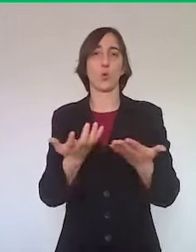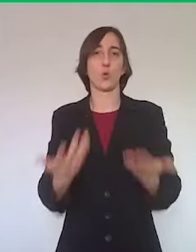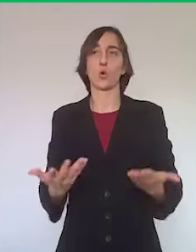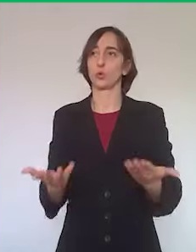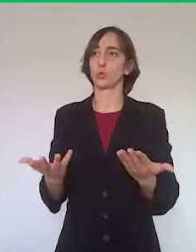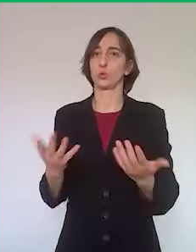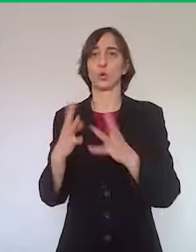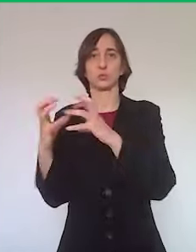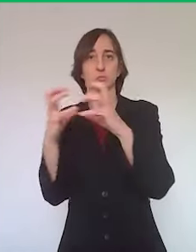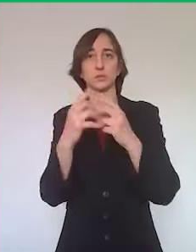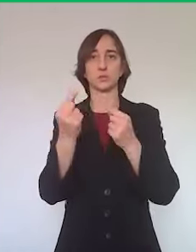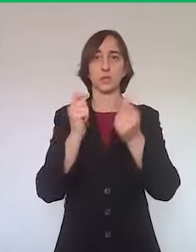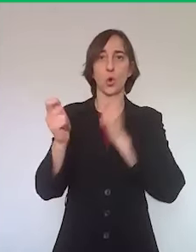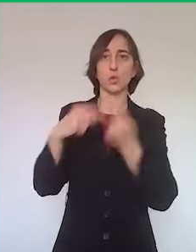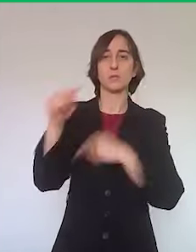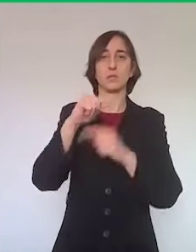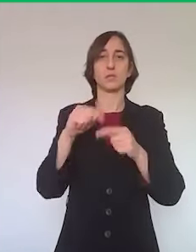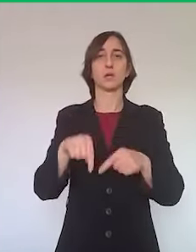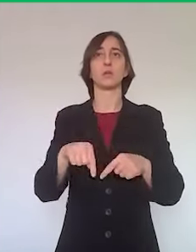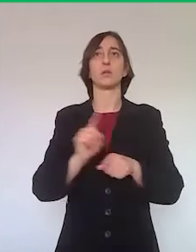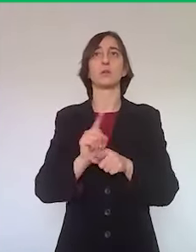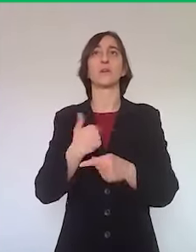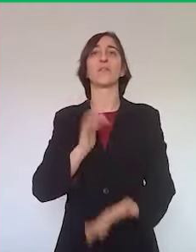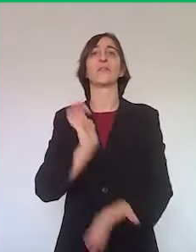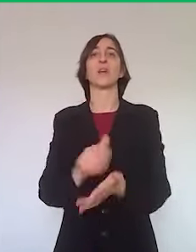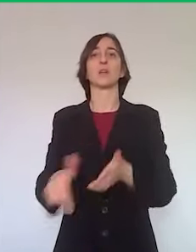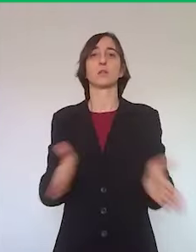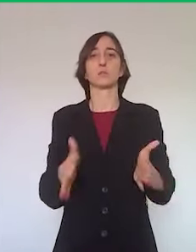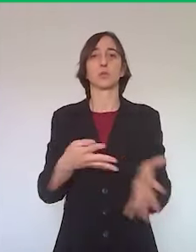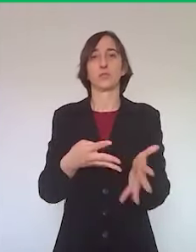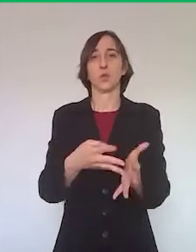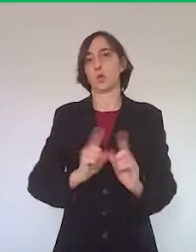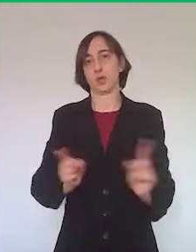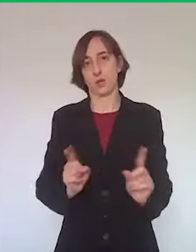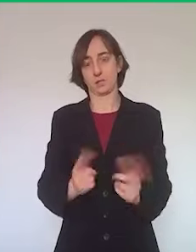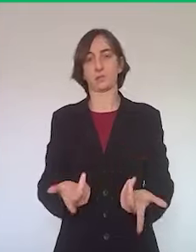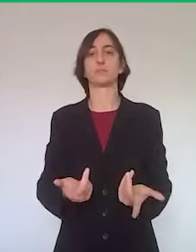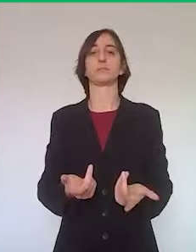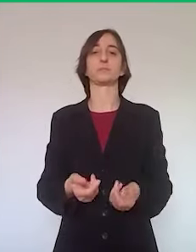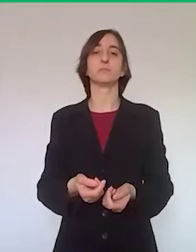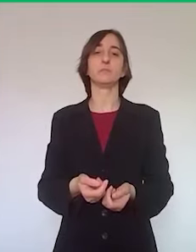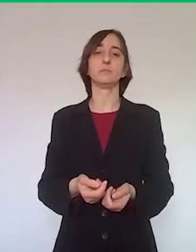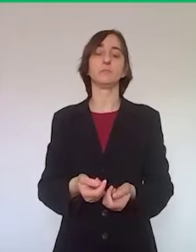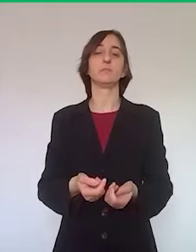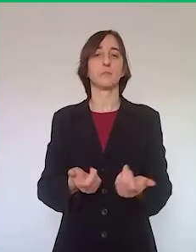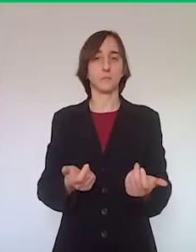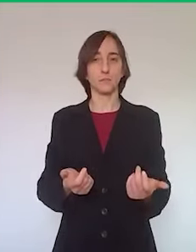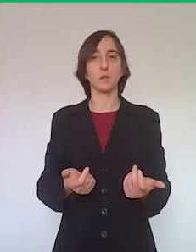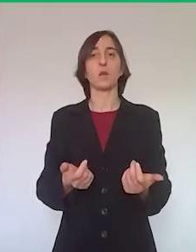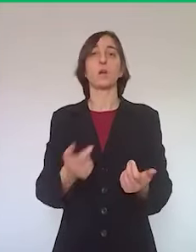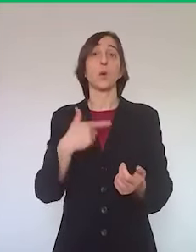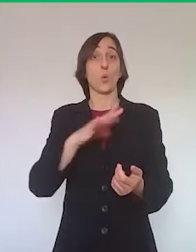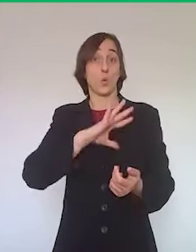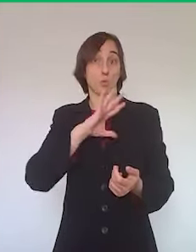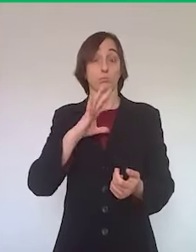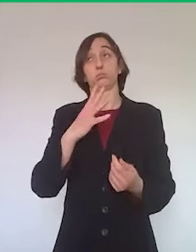'economia a non fermarsi anche in questa condizione di difficoltà che pure stiamo vivendo. Noi sappiamo benissimo che tra i tanti settori